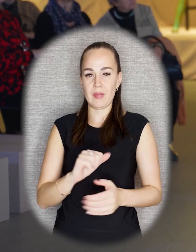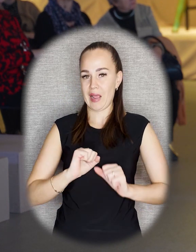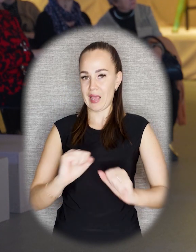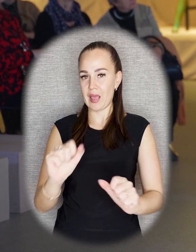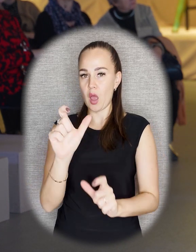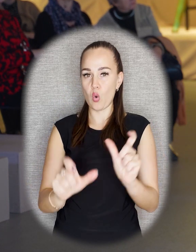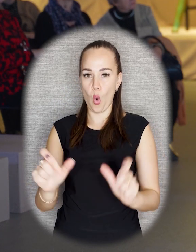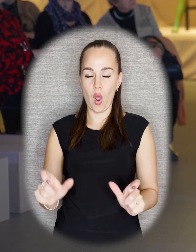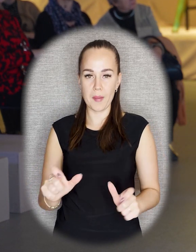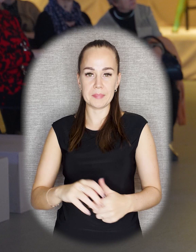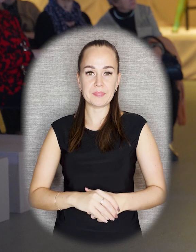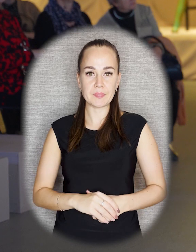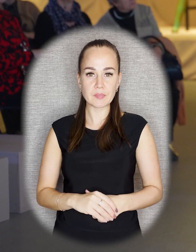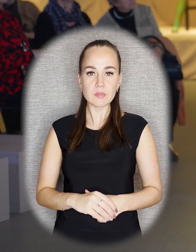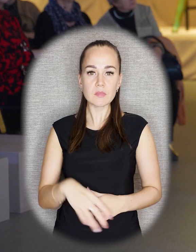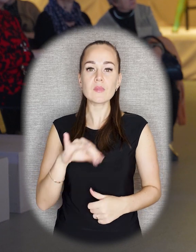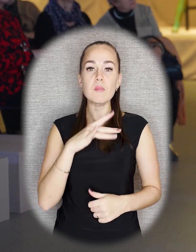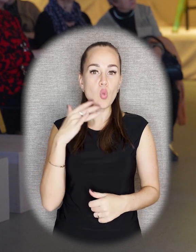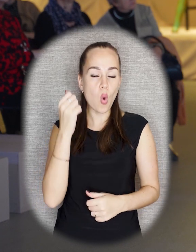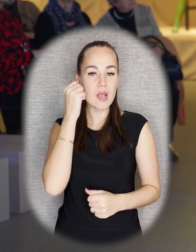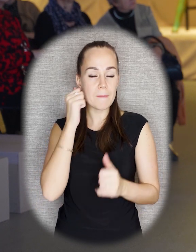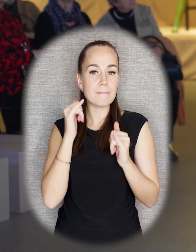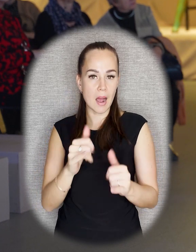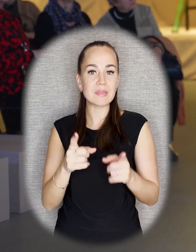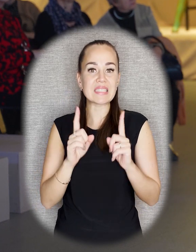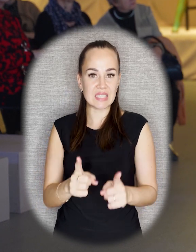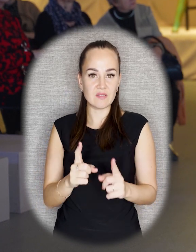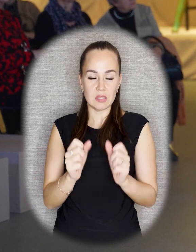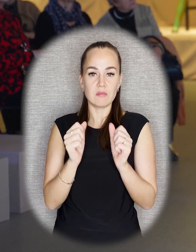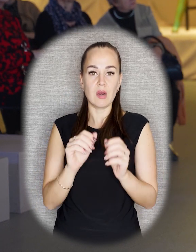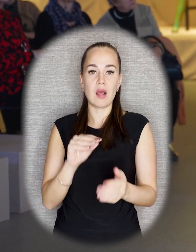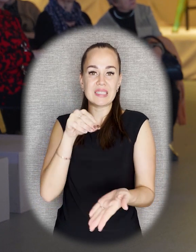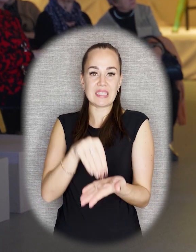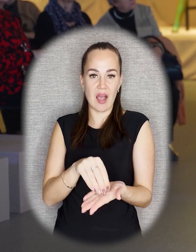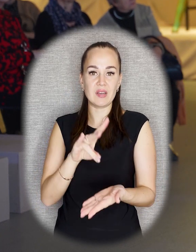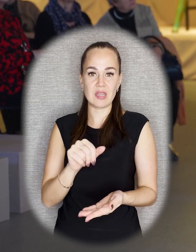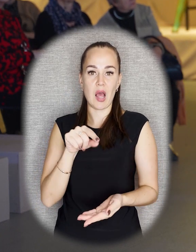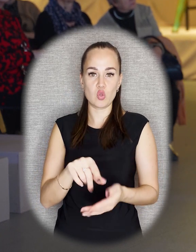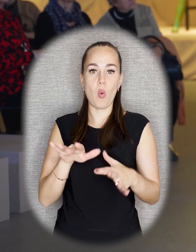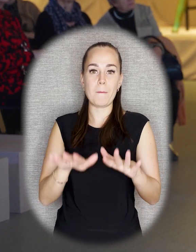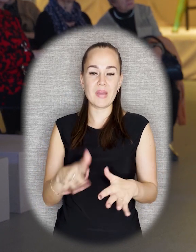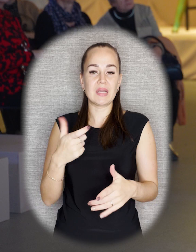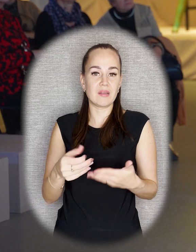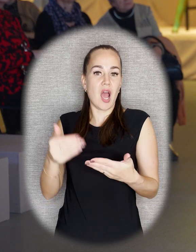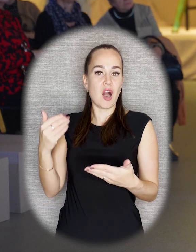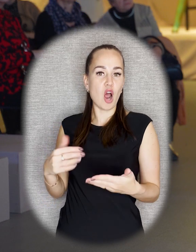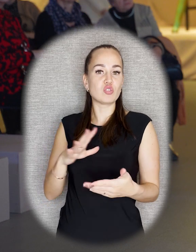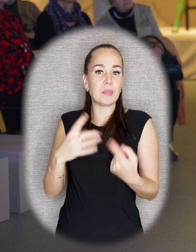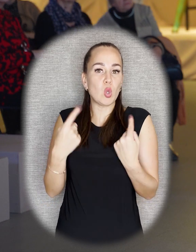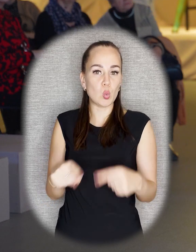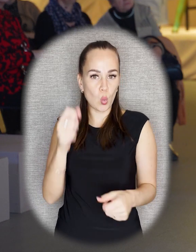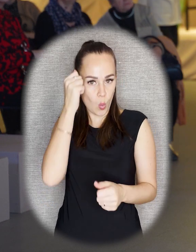обжить это пространство. В общем-то, многие памятники действительно ставились на том месте, где либо уже до этого стоял памятник